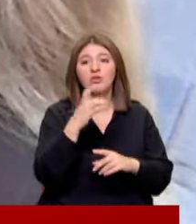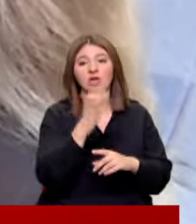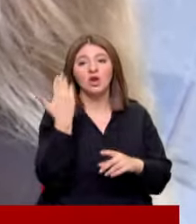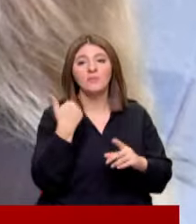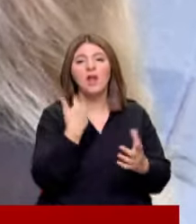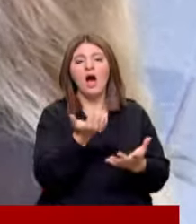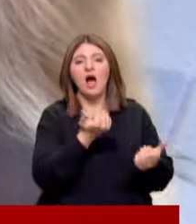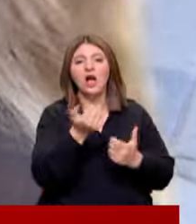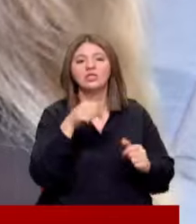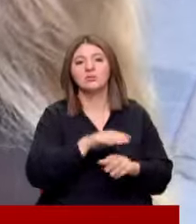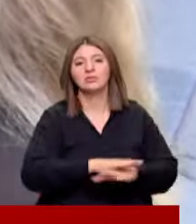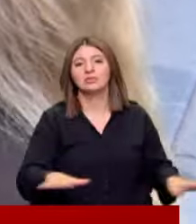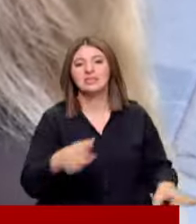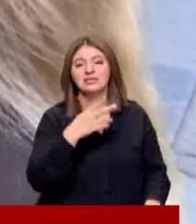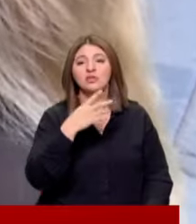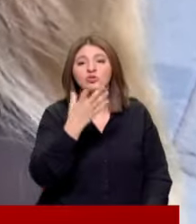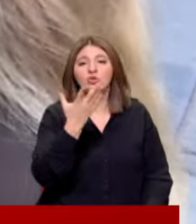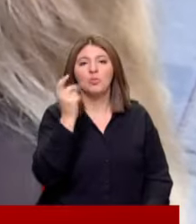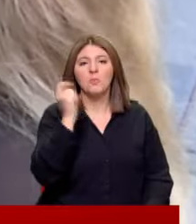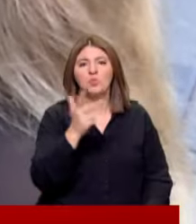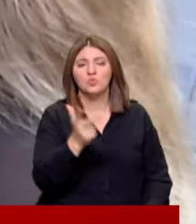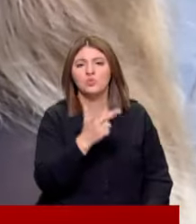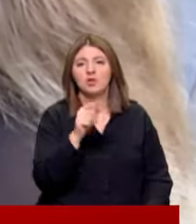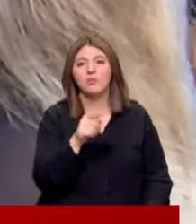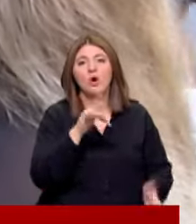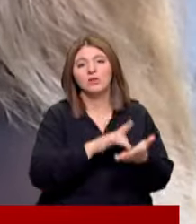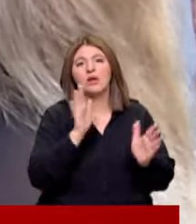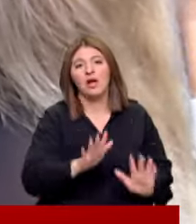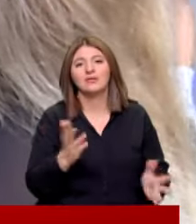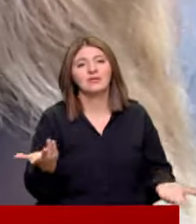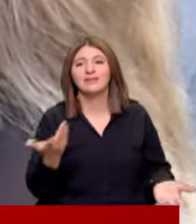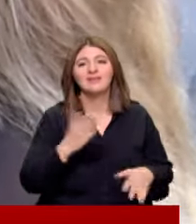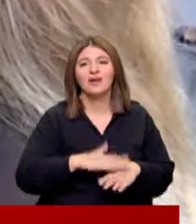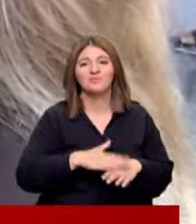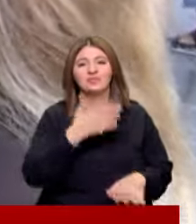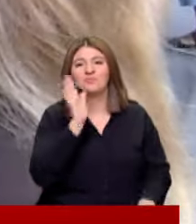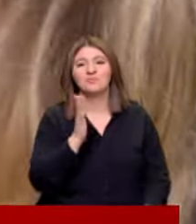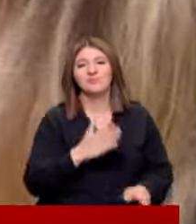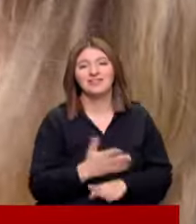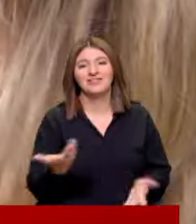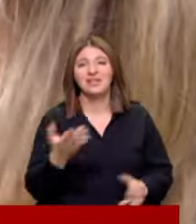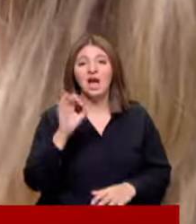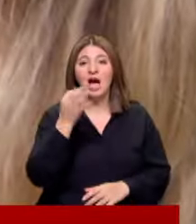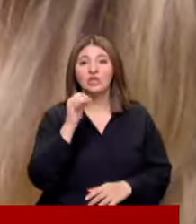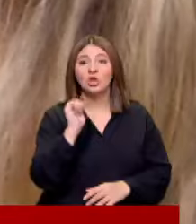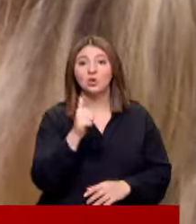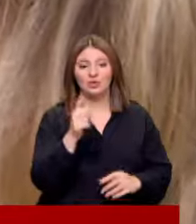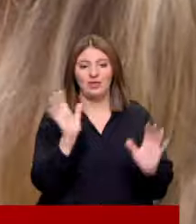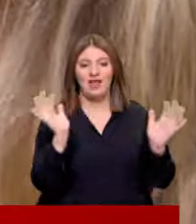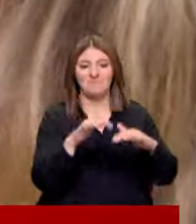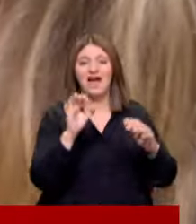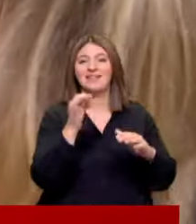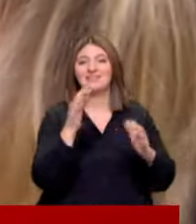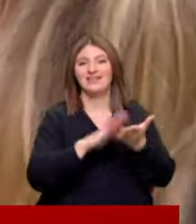öncesine kadar alıyordum artık alamıyorum Çünkü ciddi derecede yükseldi Kaldık ortada böyle Ne yapacağız bilmiyorum gerçekten Altın günü yapardık